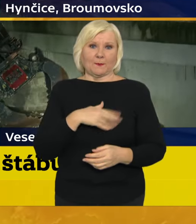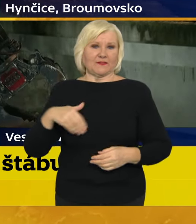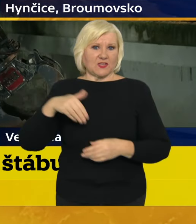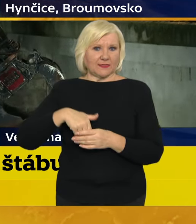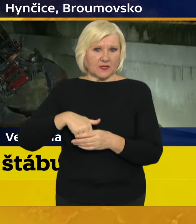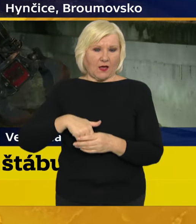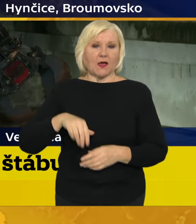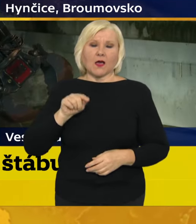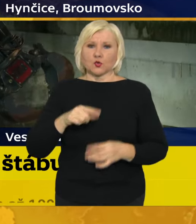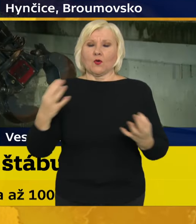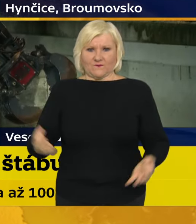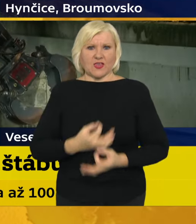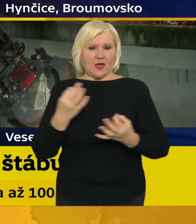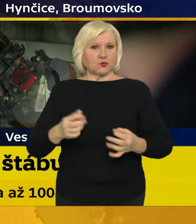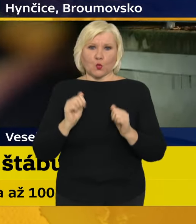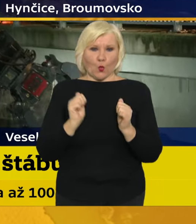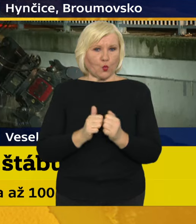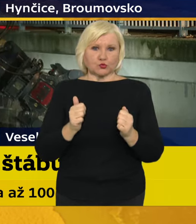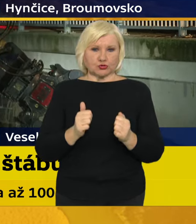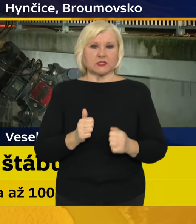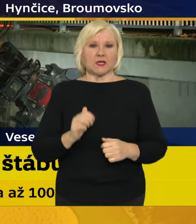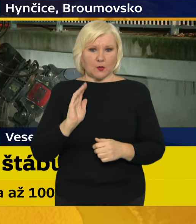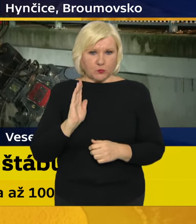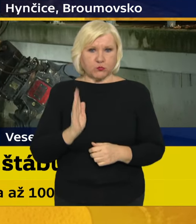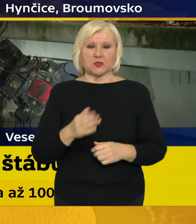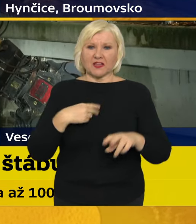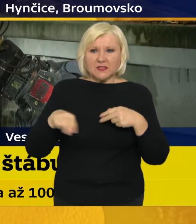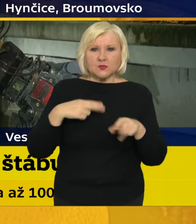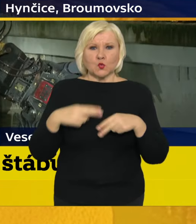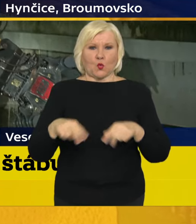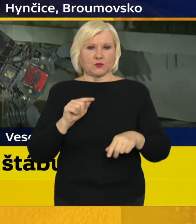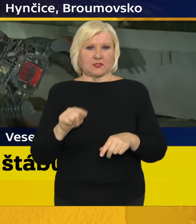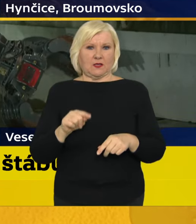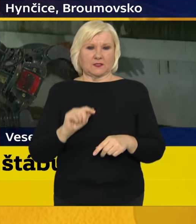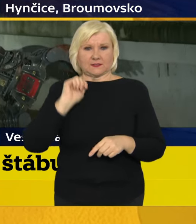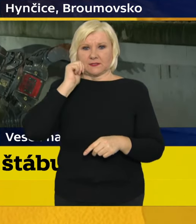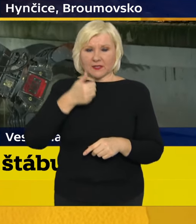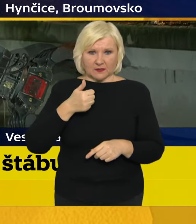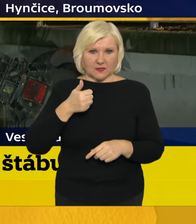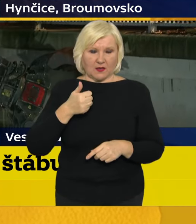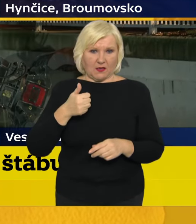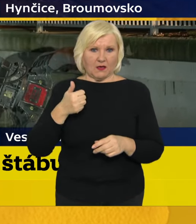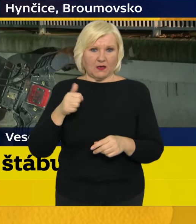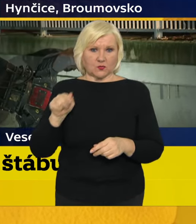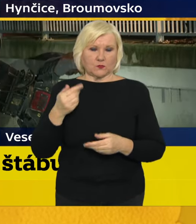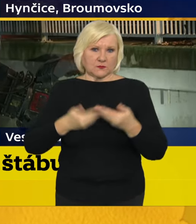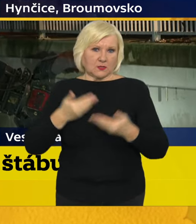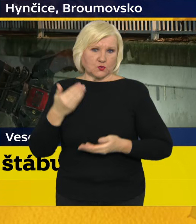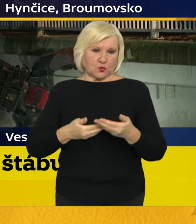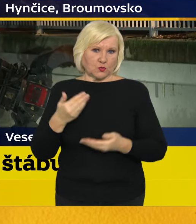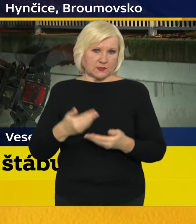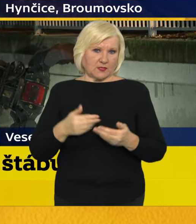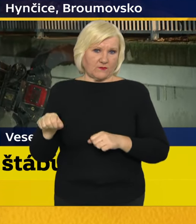věc, která určitě bude komentována, diskutována na zítřejším zasedání